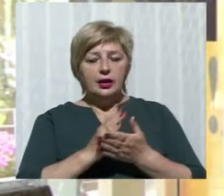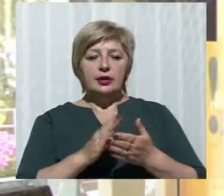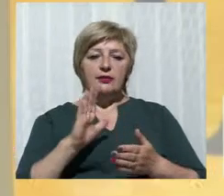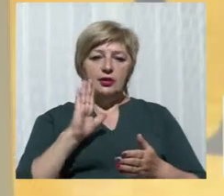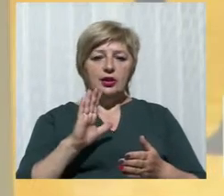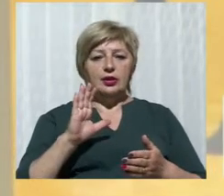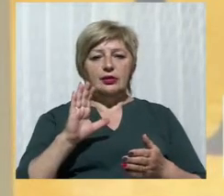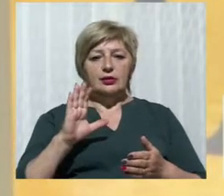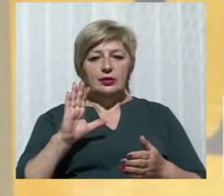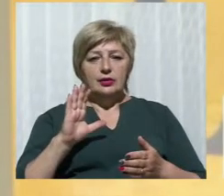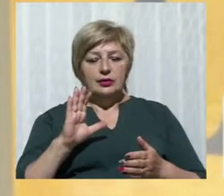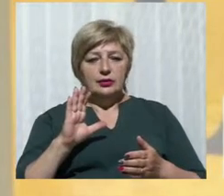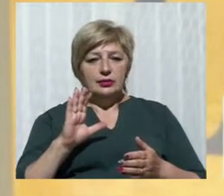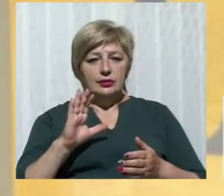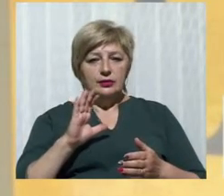та ООС.